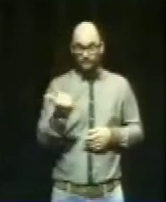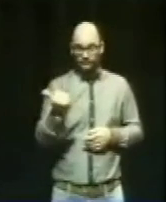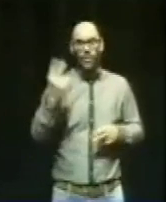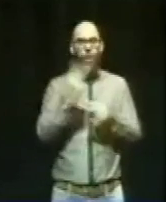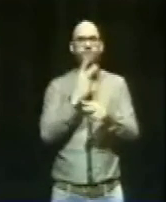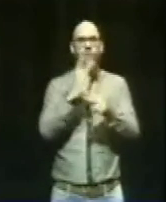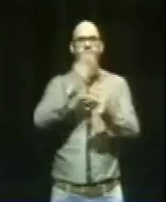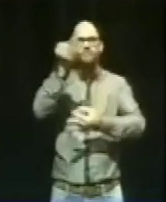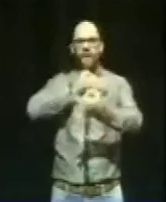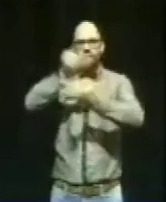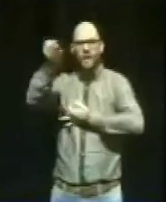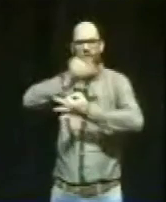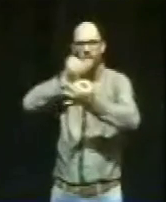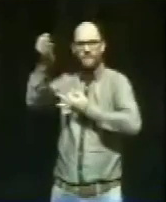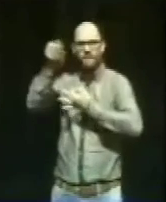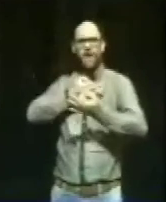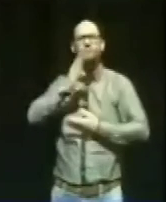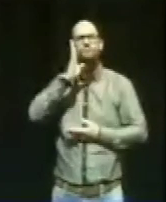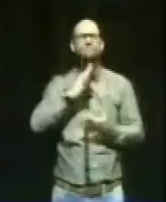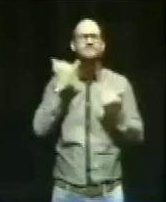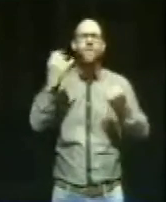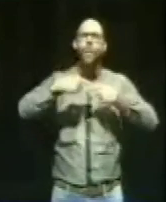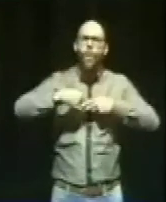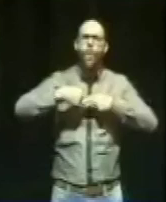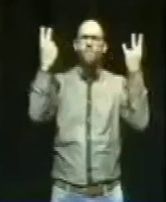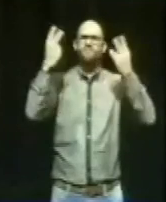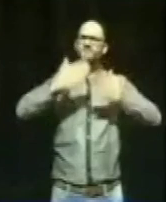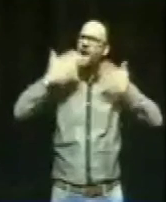Also lasst es uns offensiv vertreten.